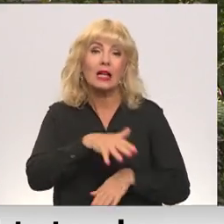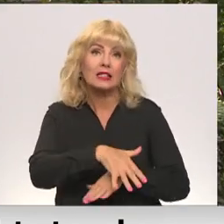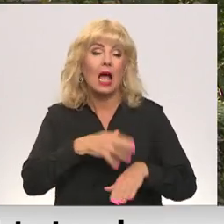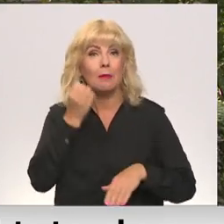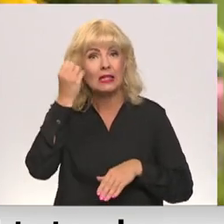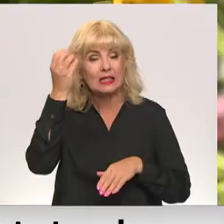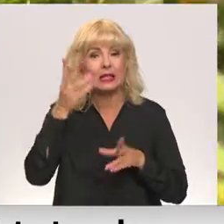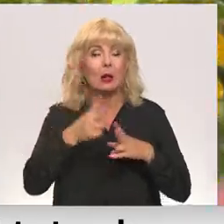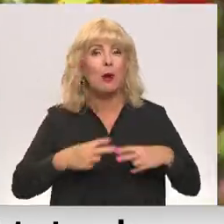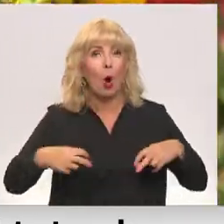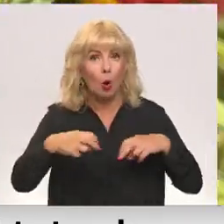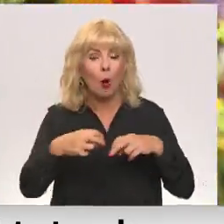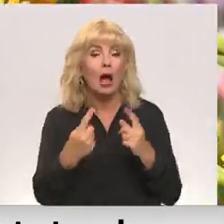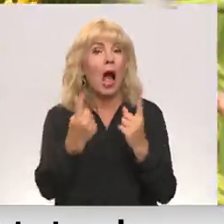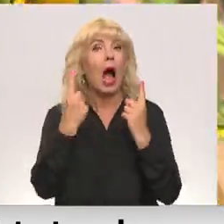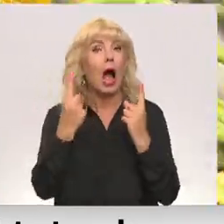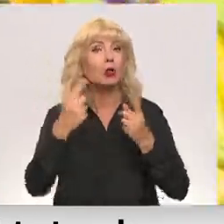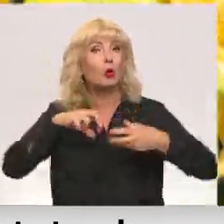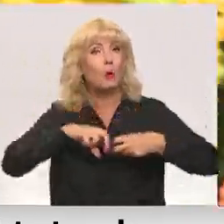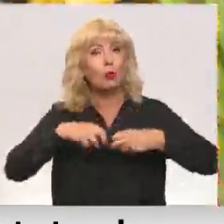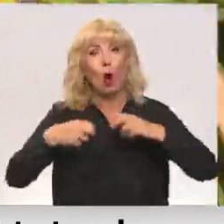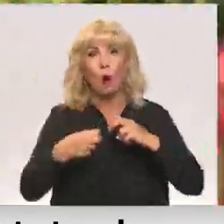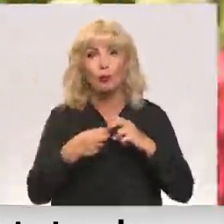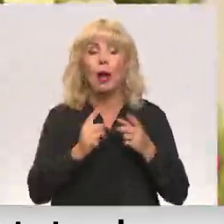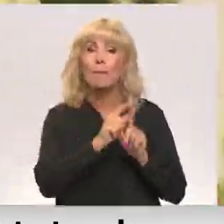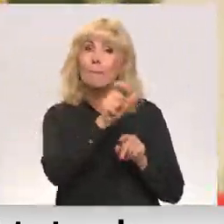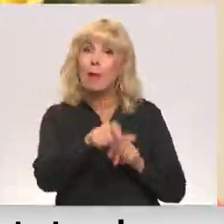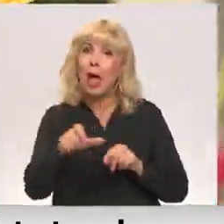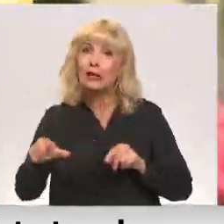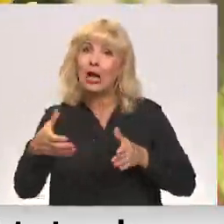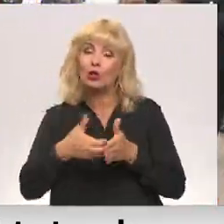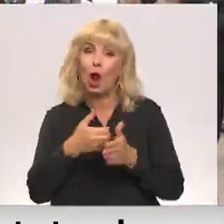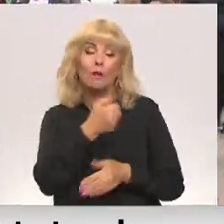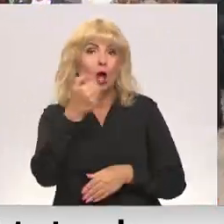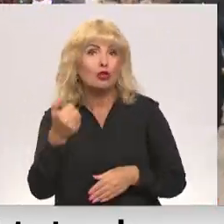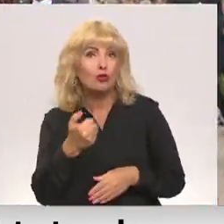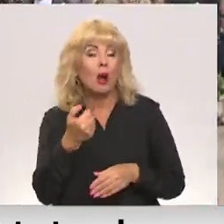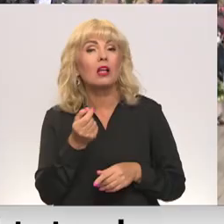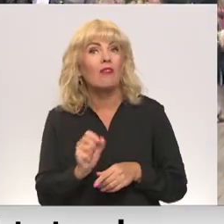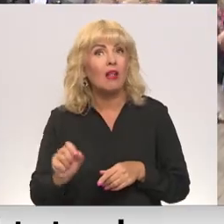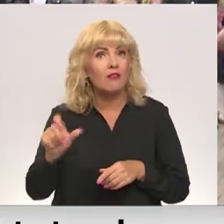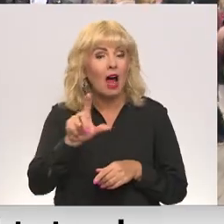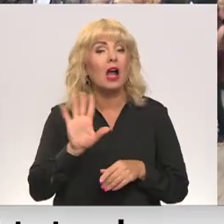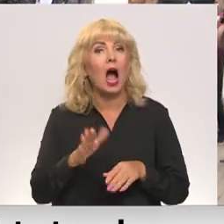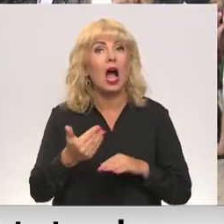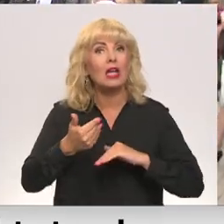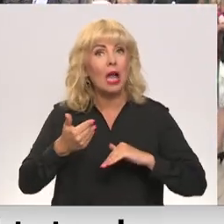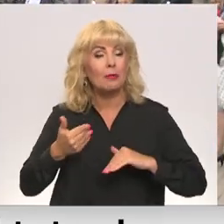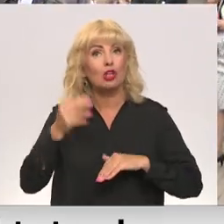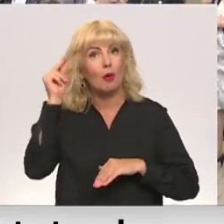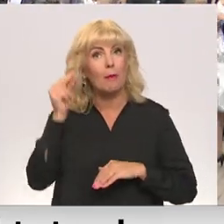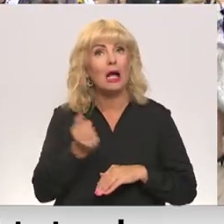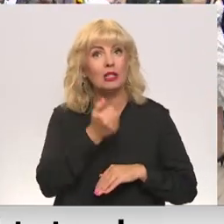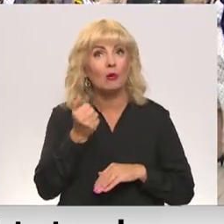komisijas sēdē. Kā vienu aktuālākajām problēmām ir pedagogu trūkums, kas šogad varētu būt vēl lielāks kā iepriekšējā mācību gadā.